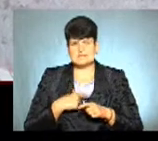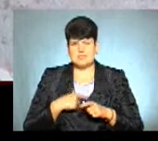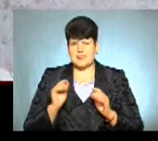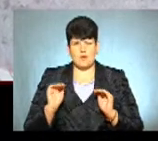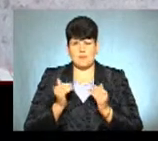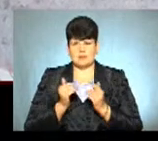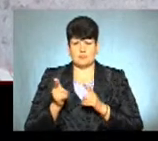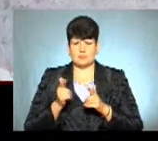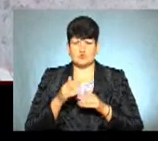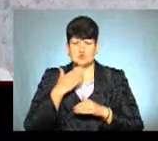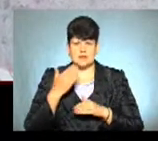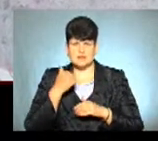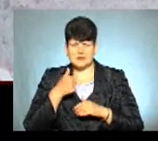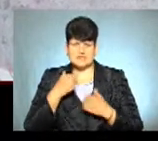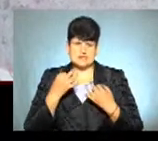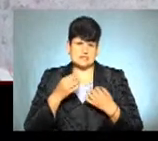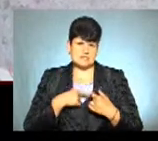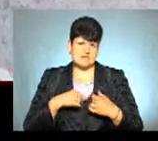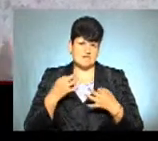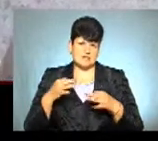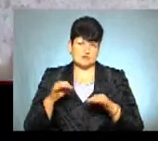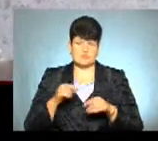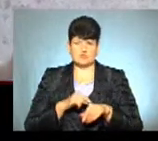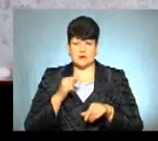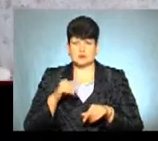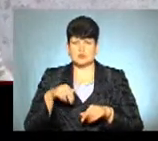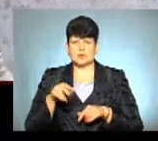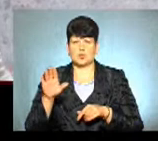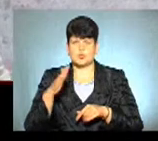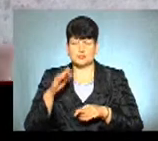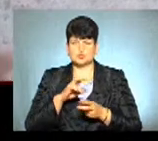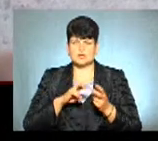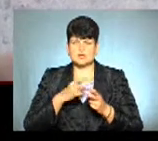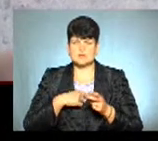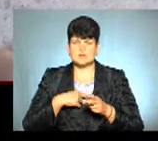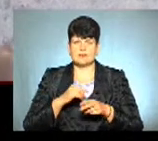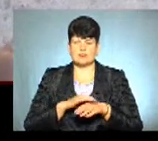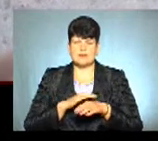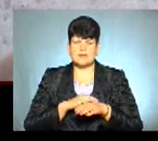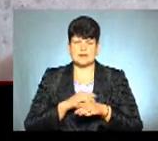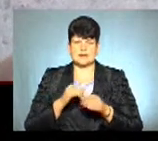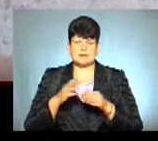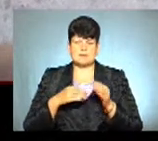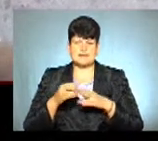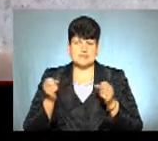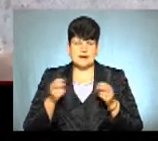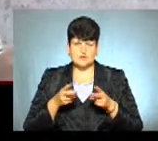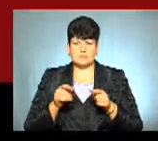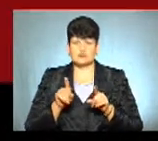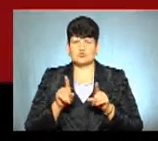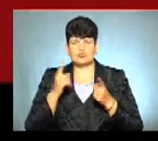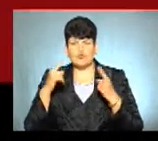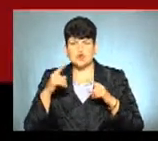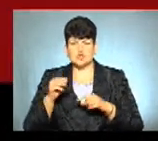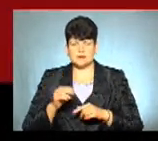останній рік. Я вільно себе почувала, ходила гуляти, шукатиму себе у гуманітарній спеціальності або у чомусь творчому.